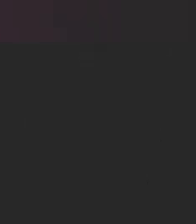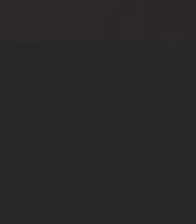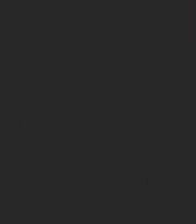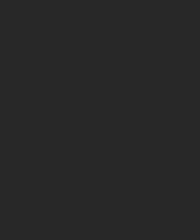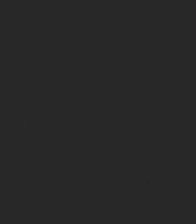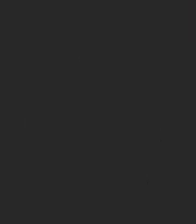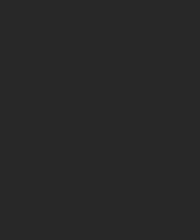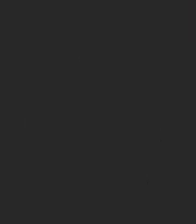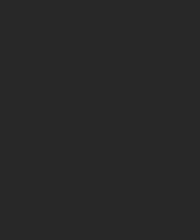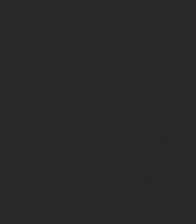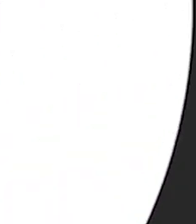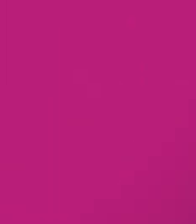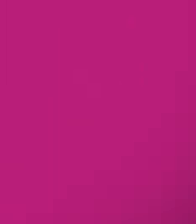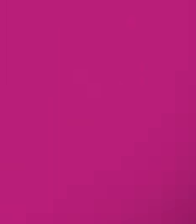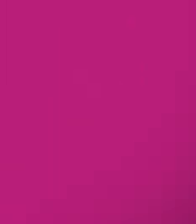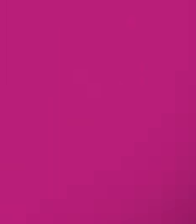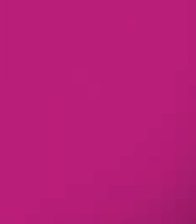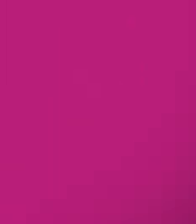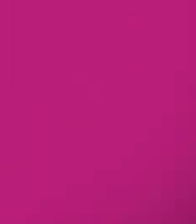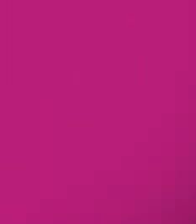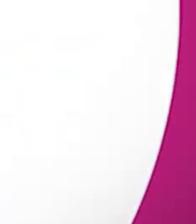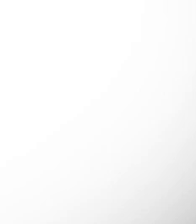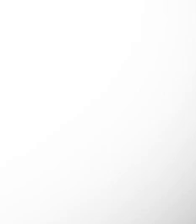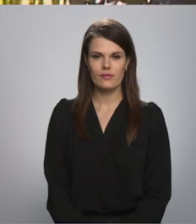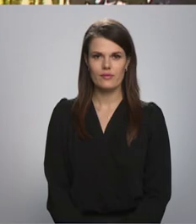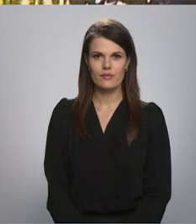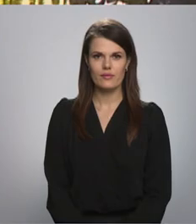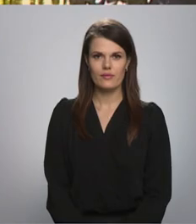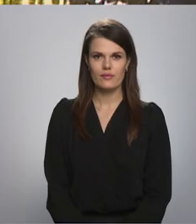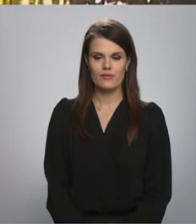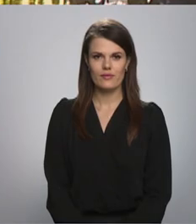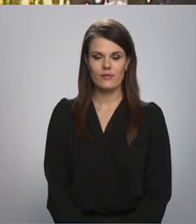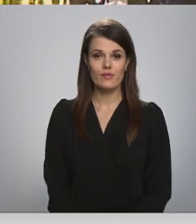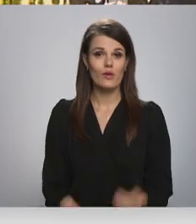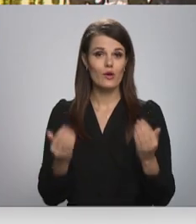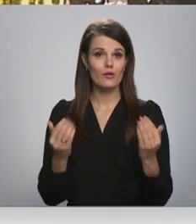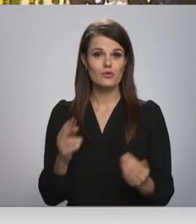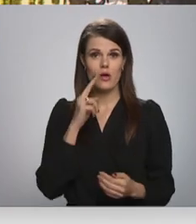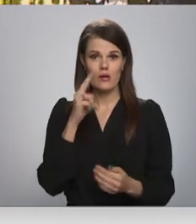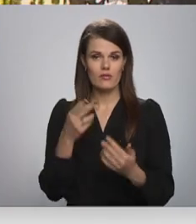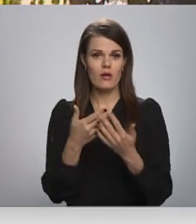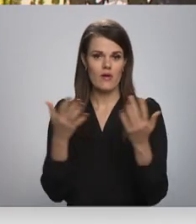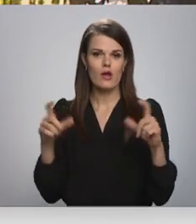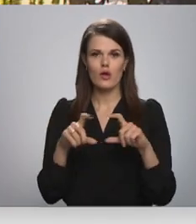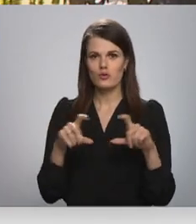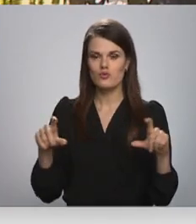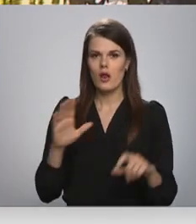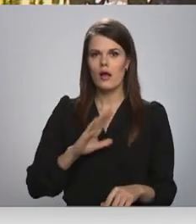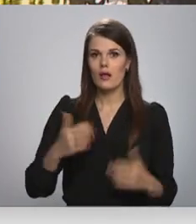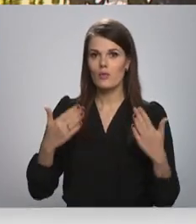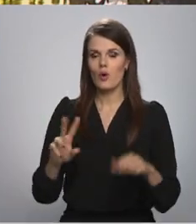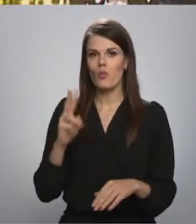Re, visi ēters ir te! Šunidēļ vairākās skolās gaidām jau otrā